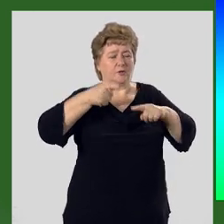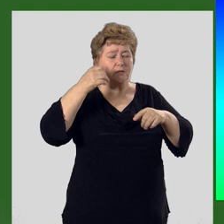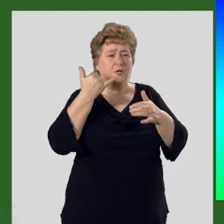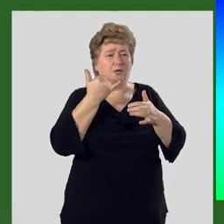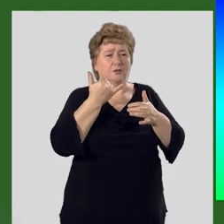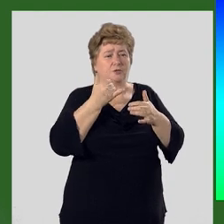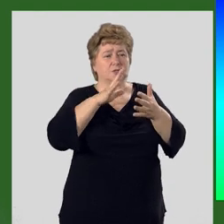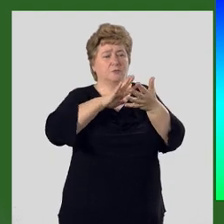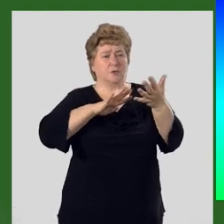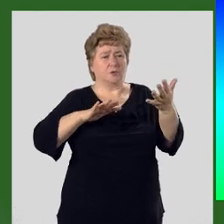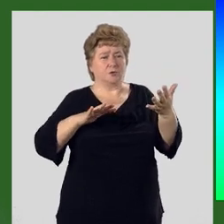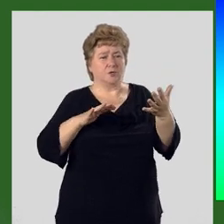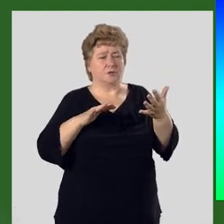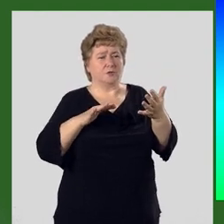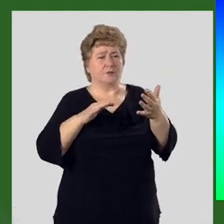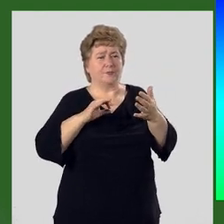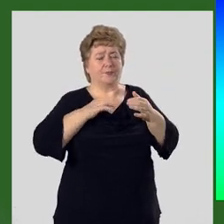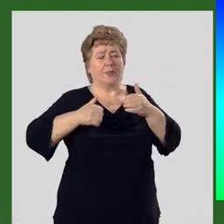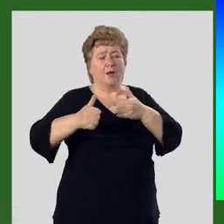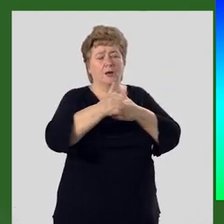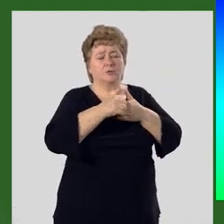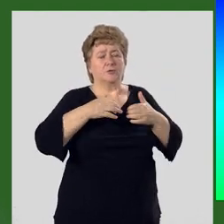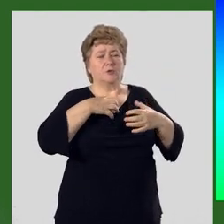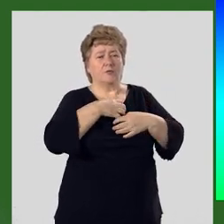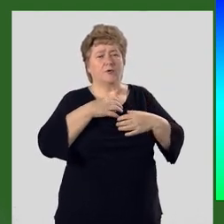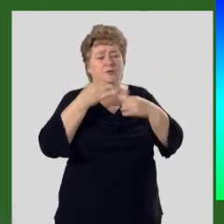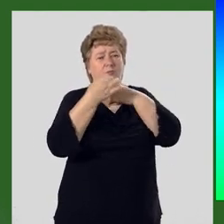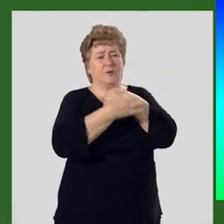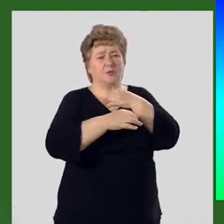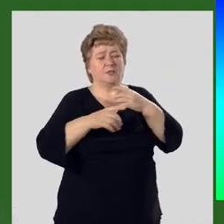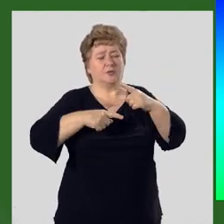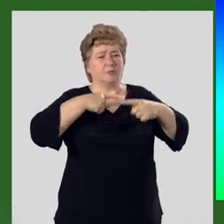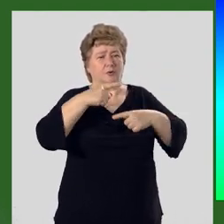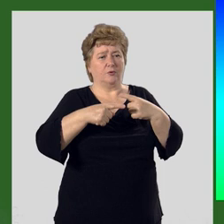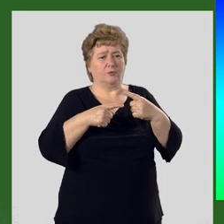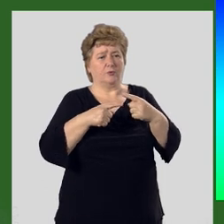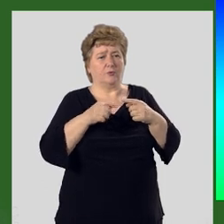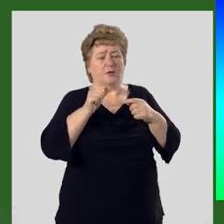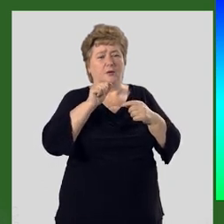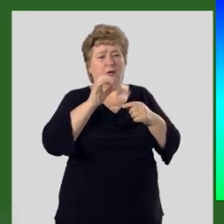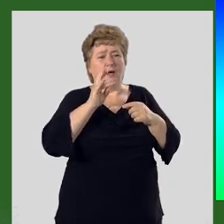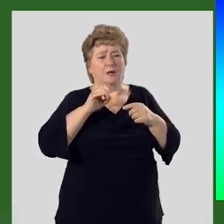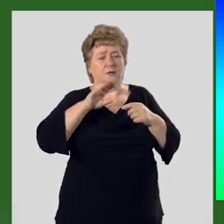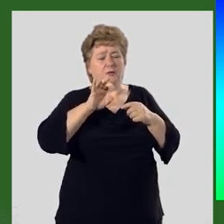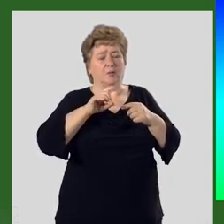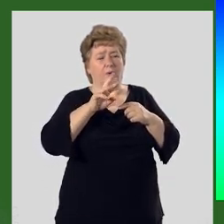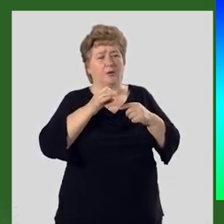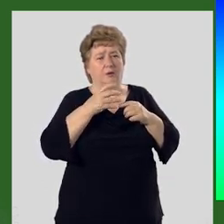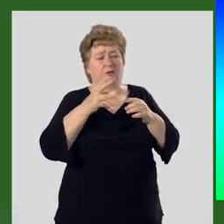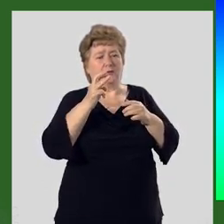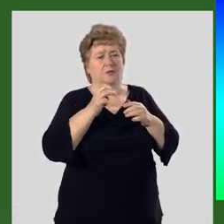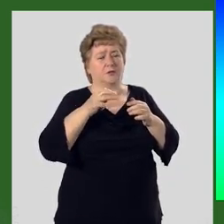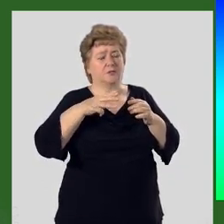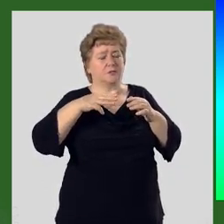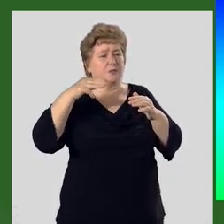продолжается по сей день. Особенно важен для нас его последний период — антропоген. 300 тысяч